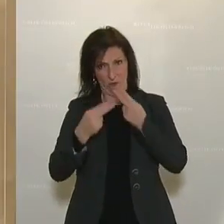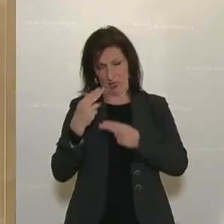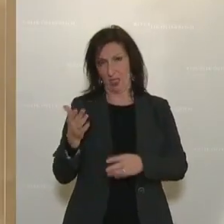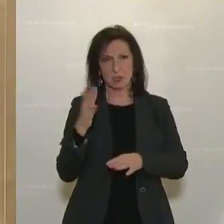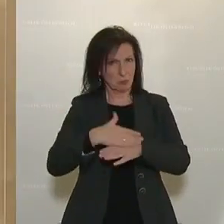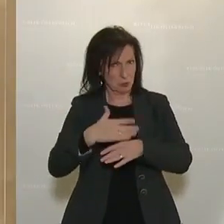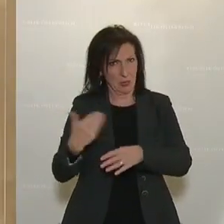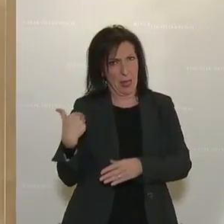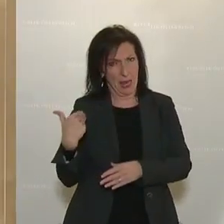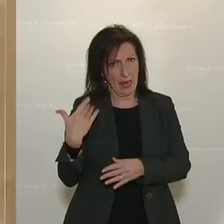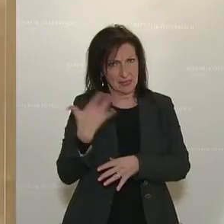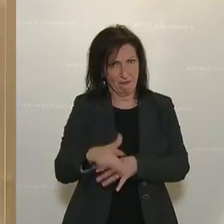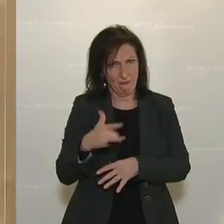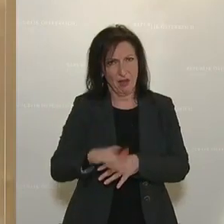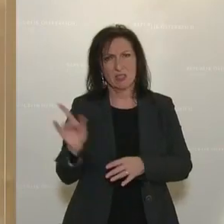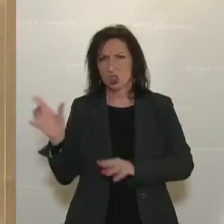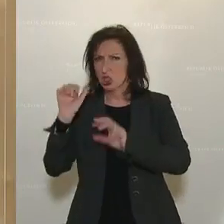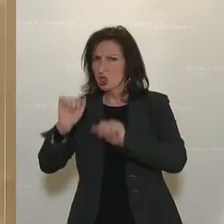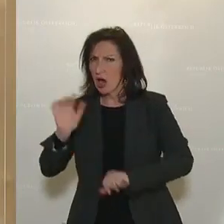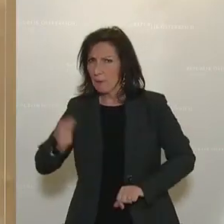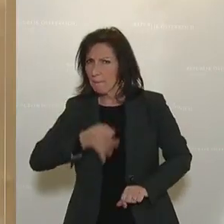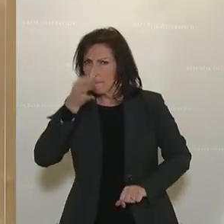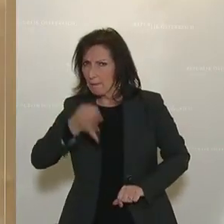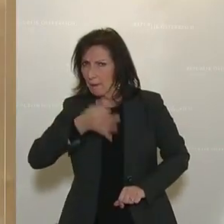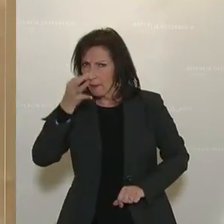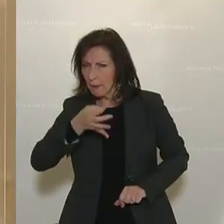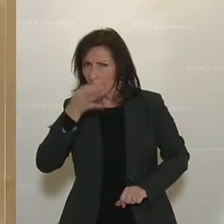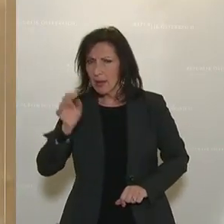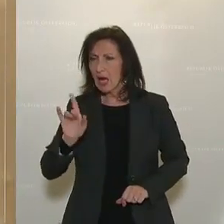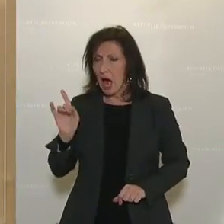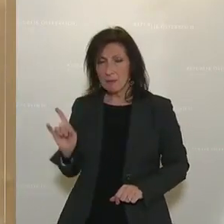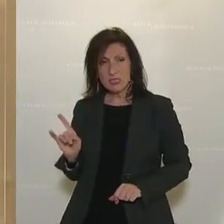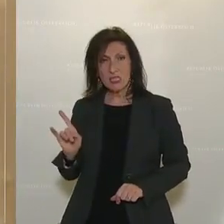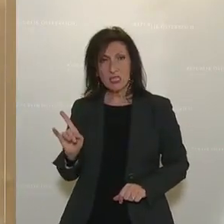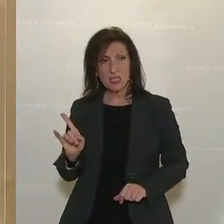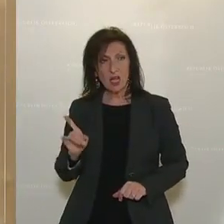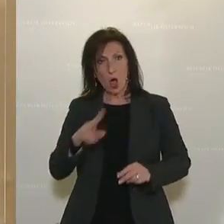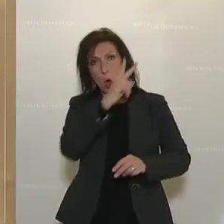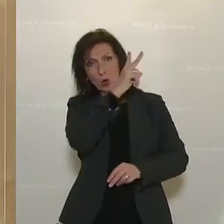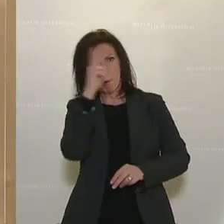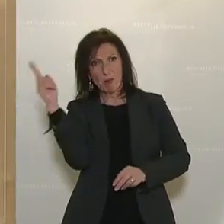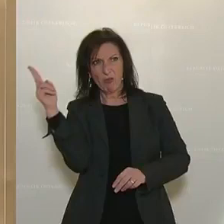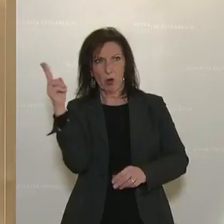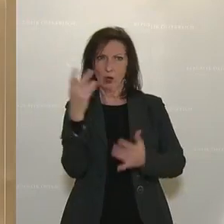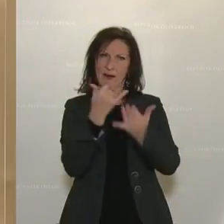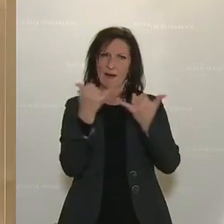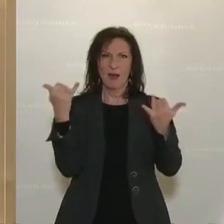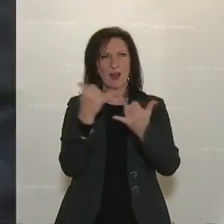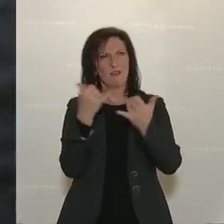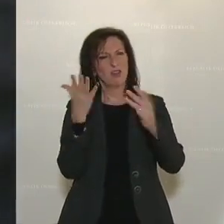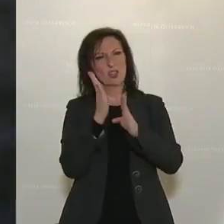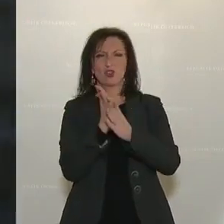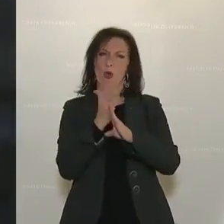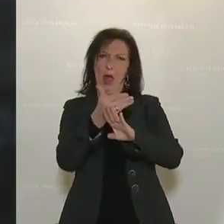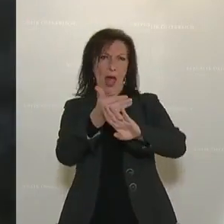Freitag das ohnehin schon eingerissene Band zwischen Ihnen und der Bevölkerung endgültig gekappt. Zuerst haben Sie